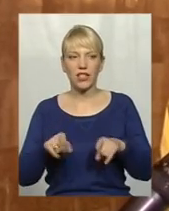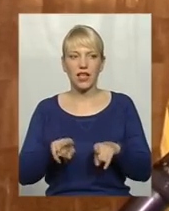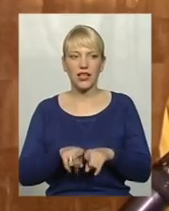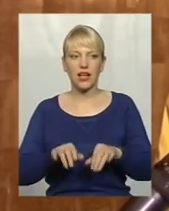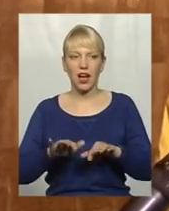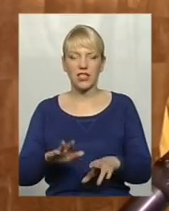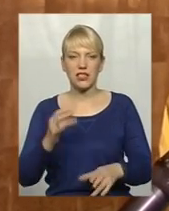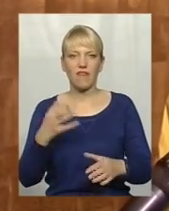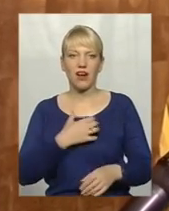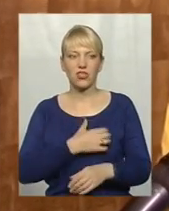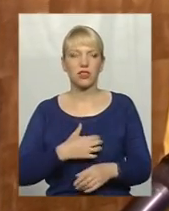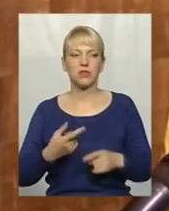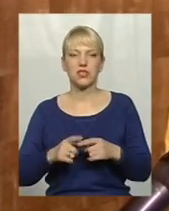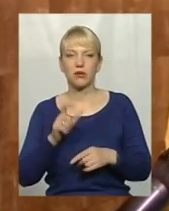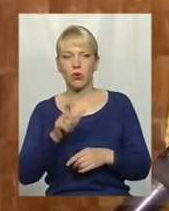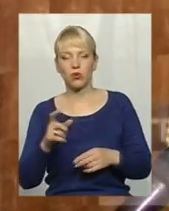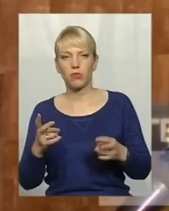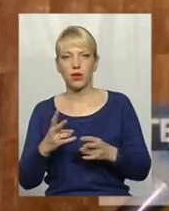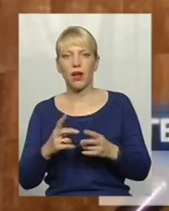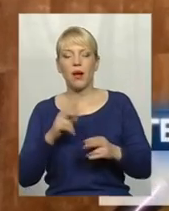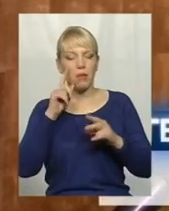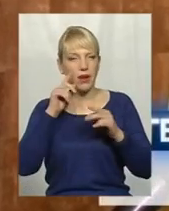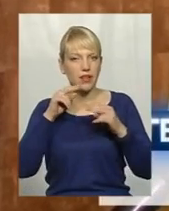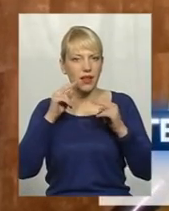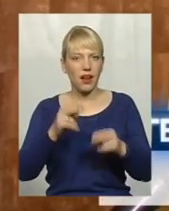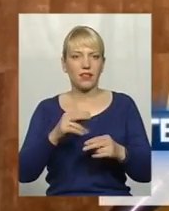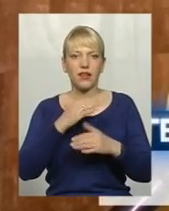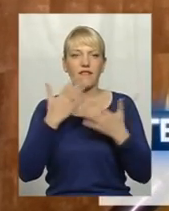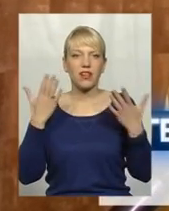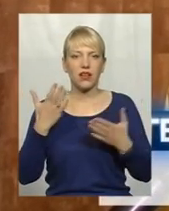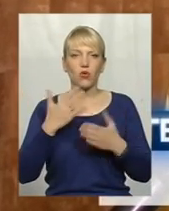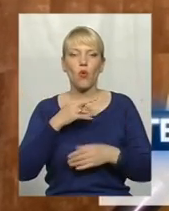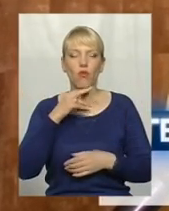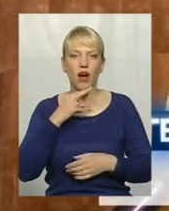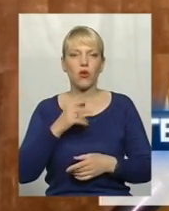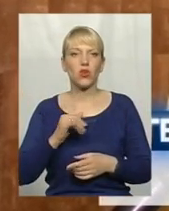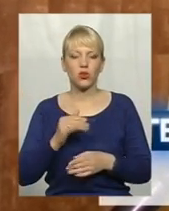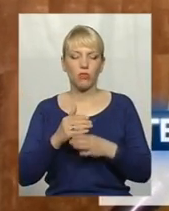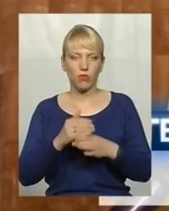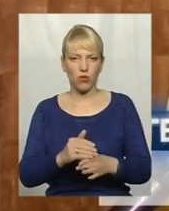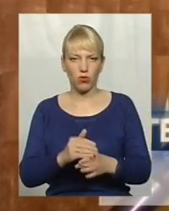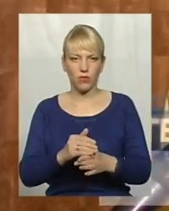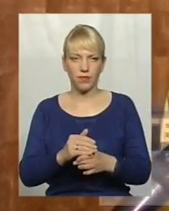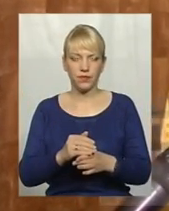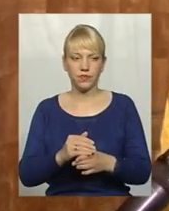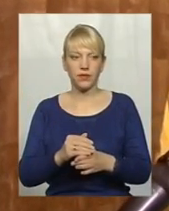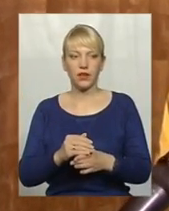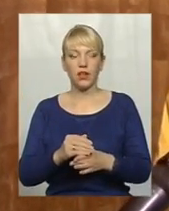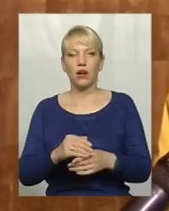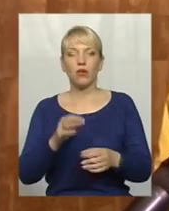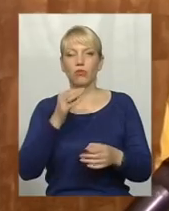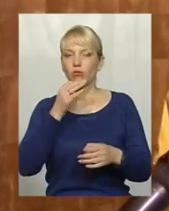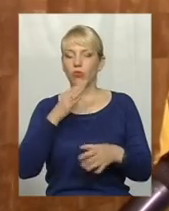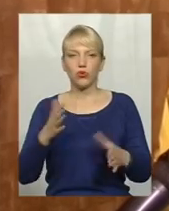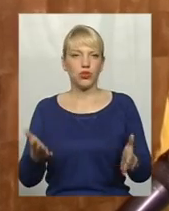потрібно приділяти особливу увагу, допомогу будь-чим.